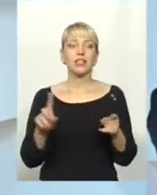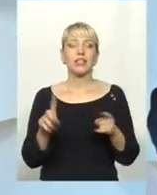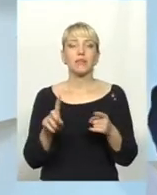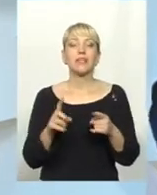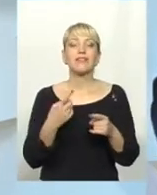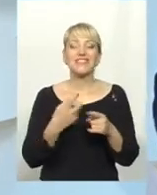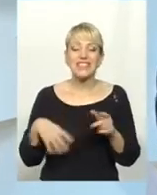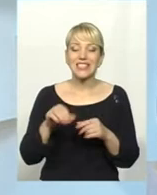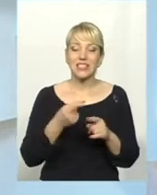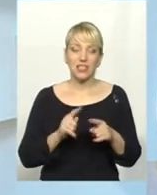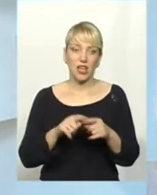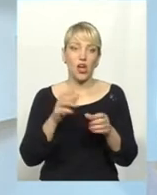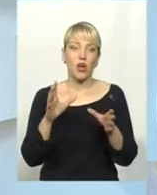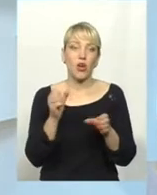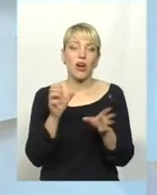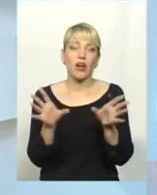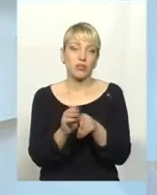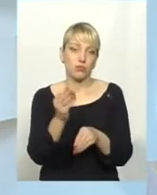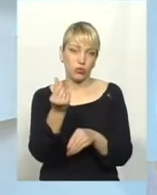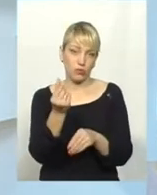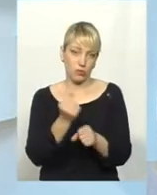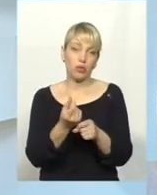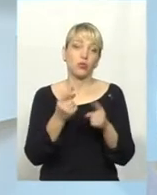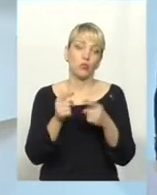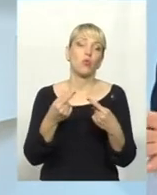досягати. І, безумовно, в нас такі результати.